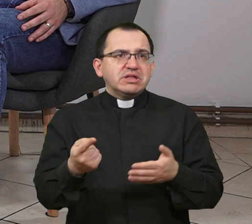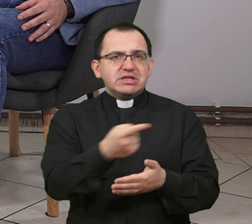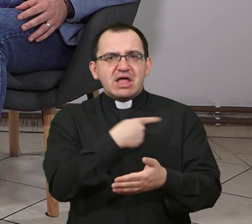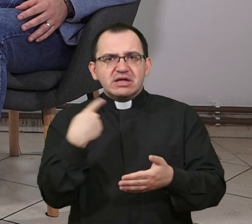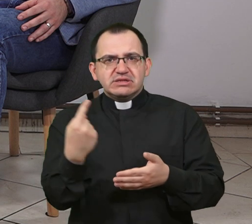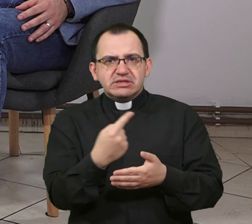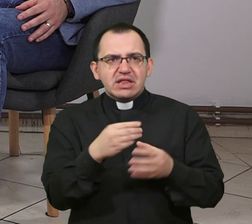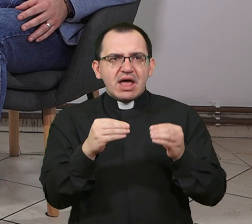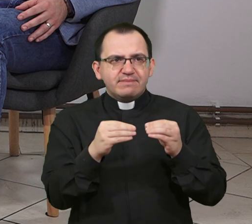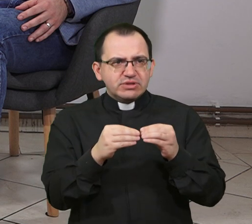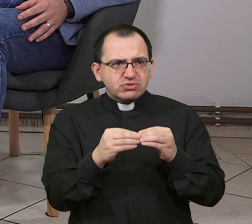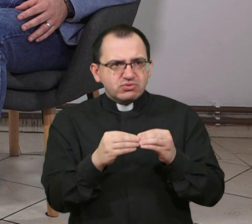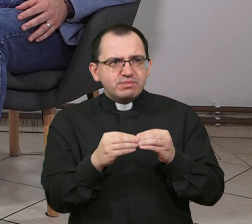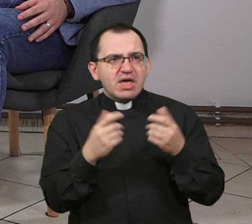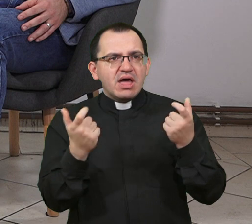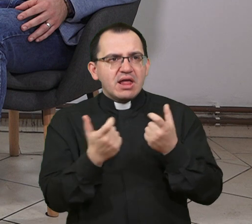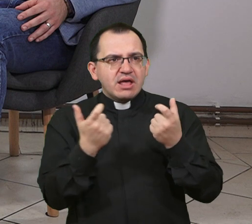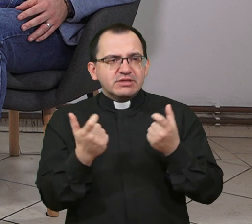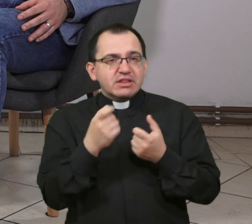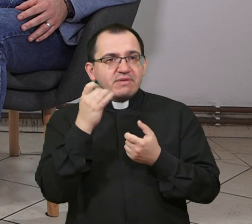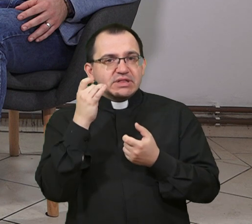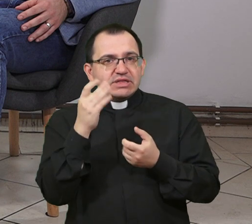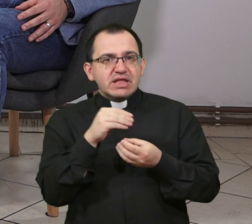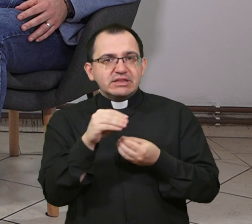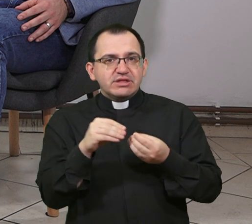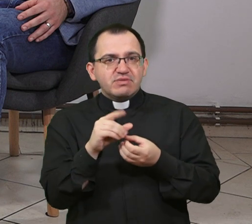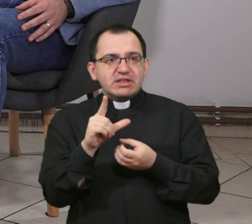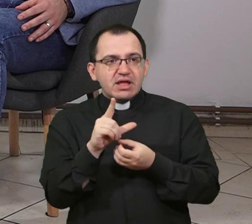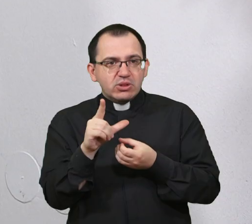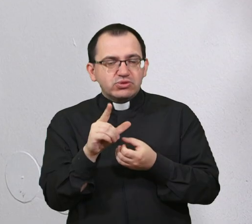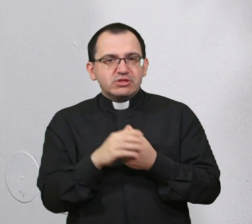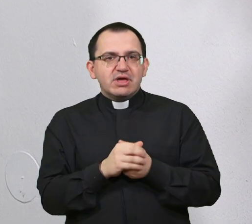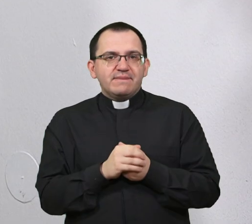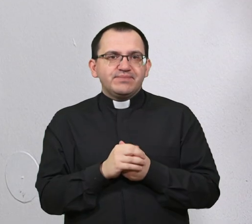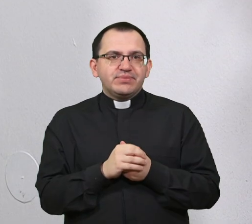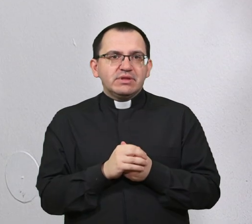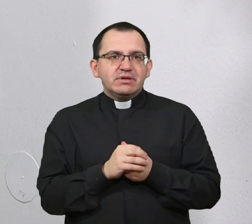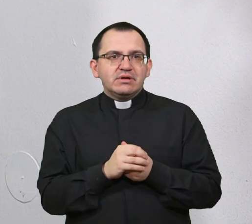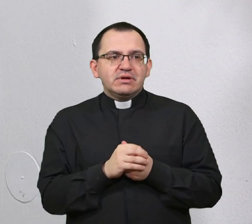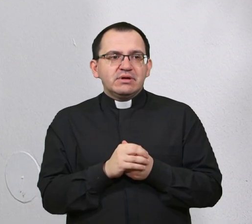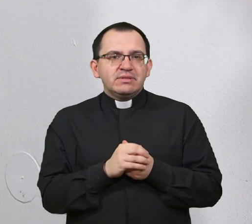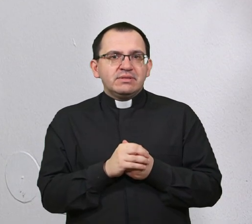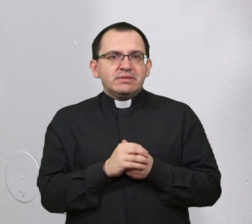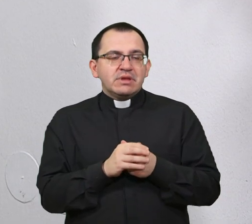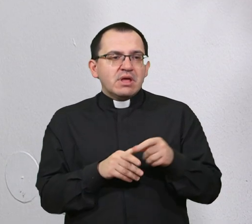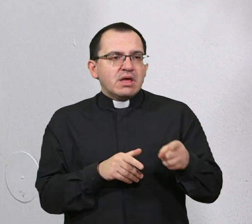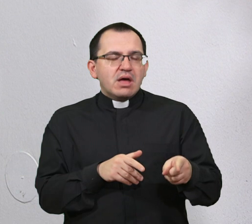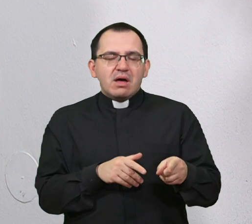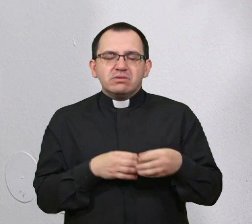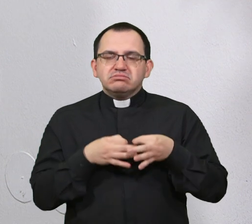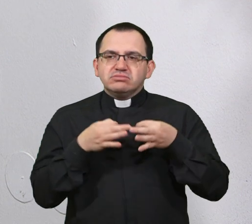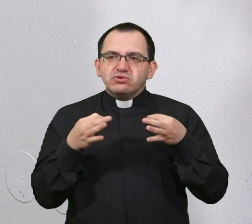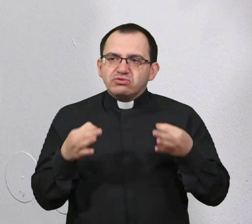cijele biskupije obilježiti dan Svete Lucije kao zaštitnice slijepih osoba. On je bio toliko